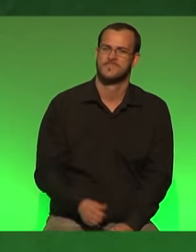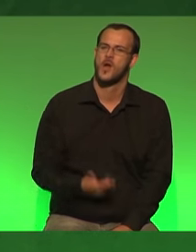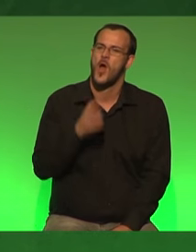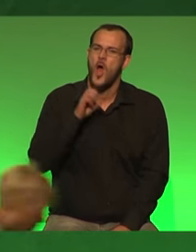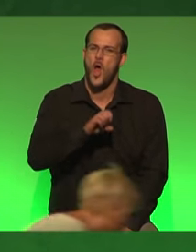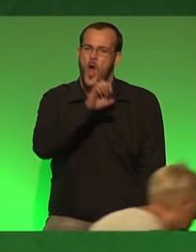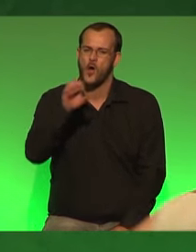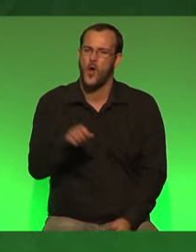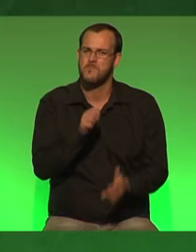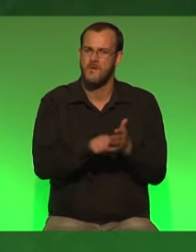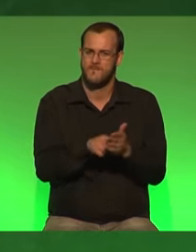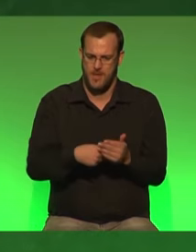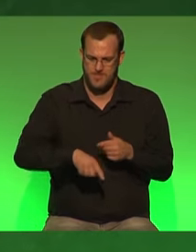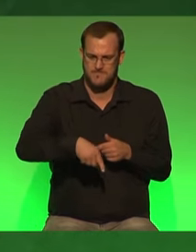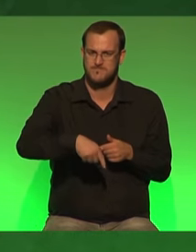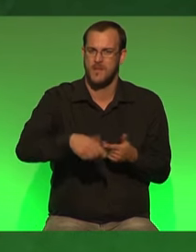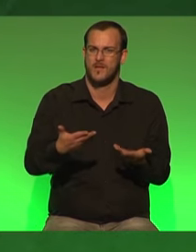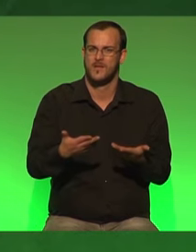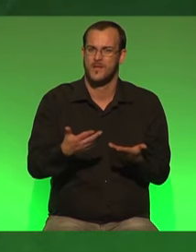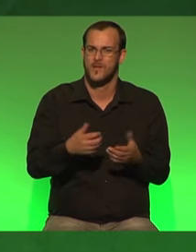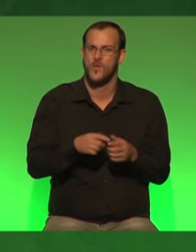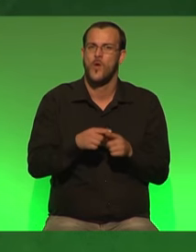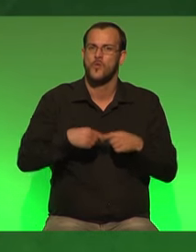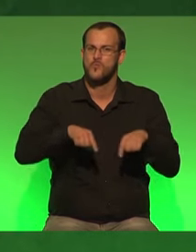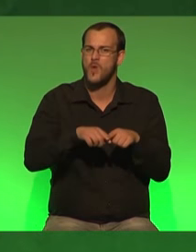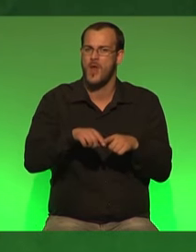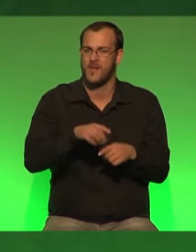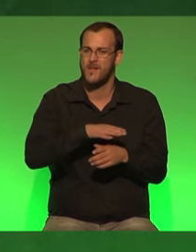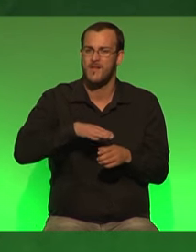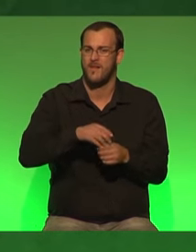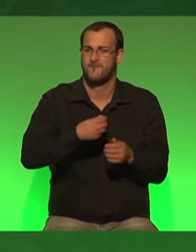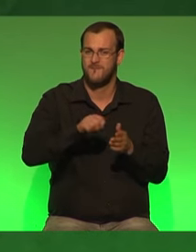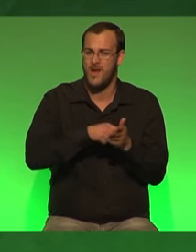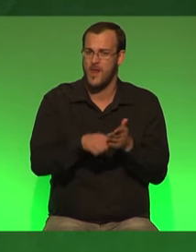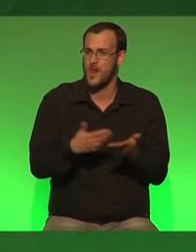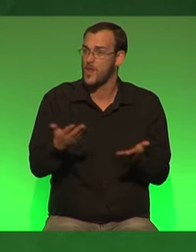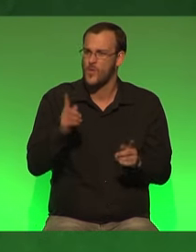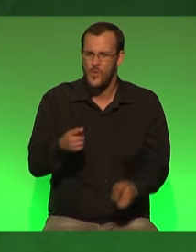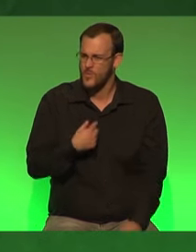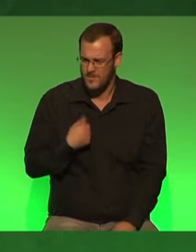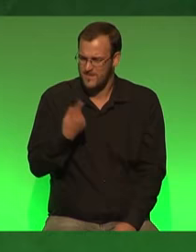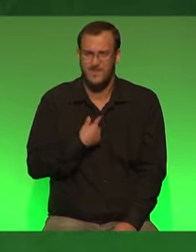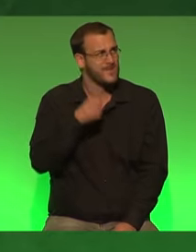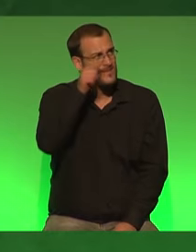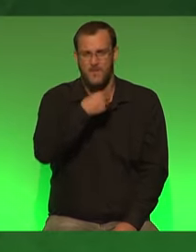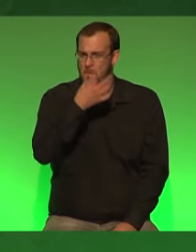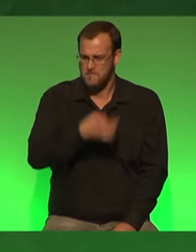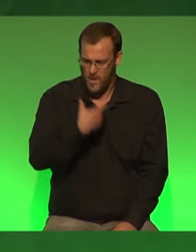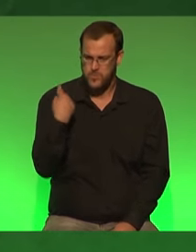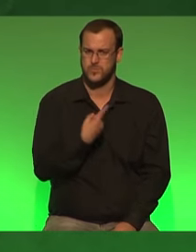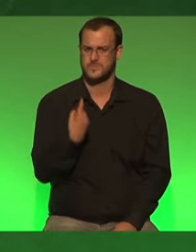europawahl steht vor der tür die kommunalwahl steht vor der tür und leute wir werden verdammt noch mal gebraucht da draußen